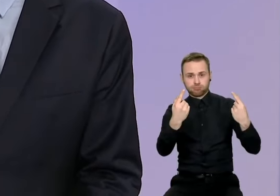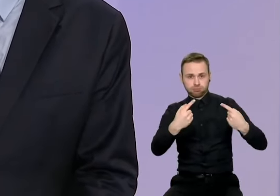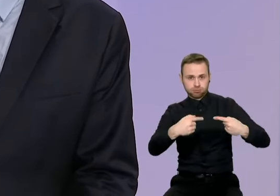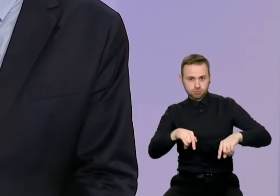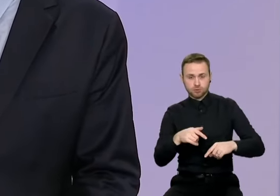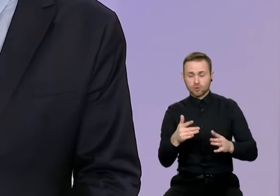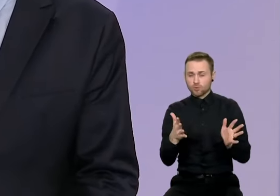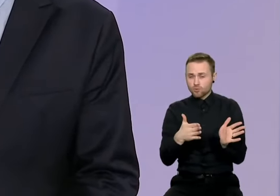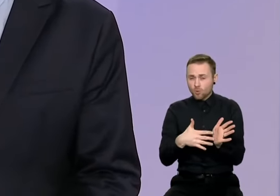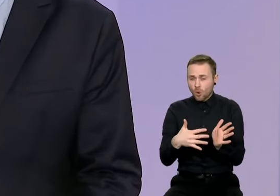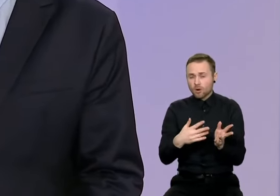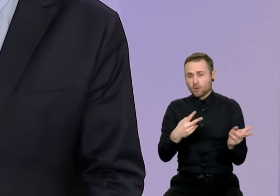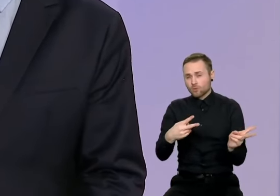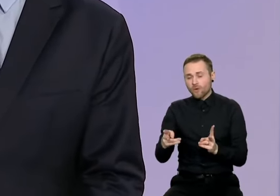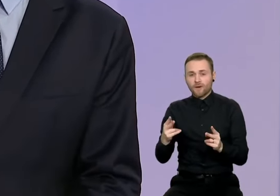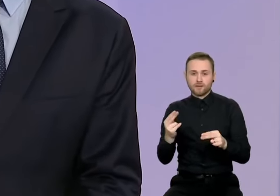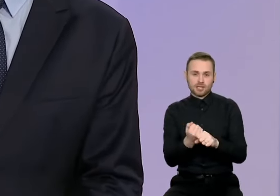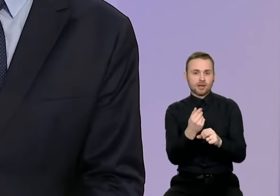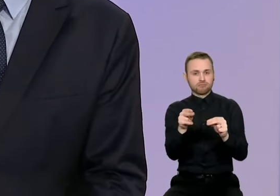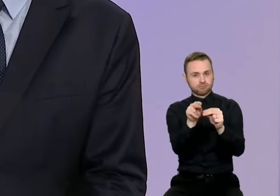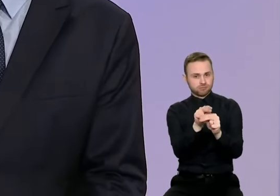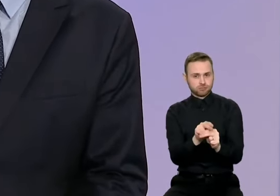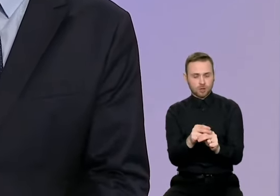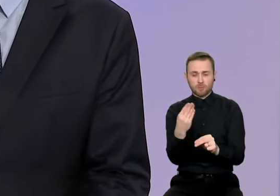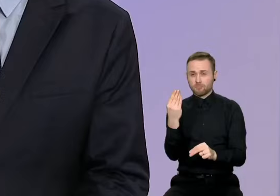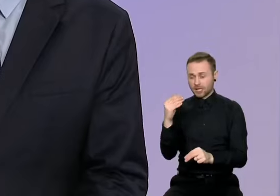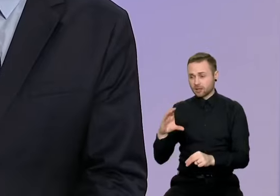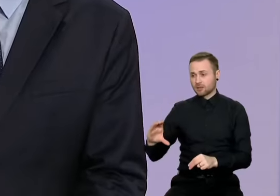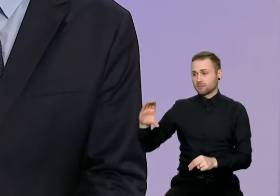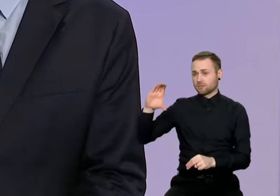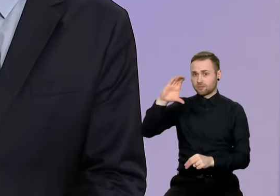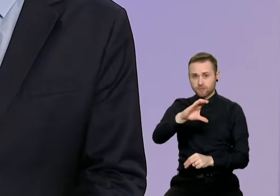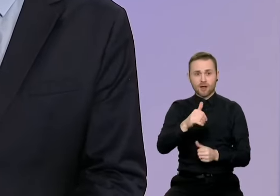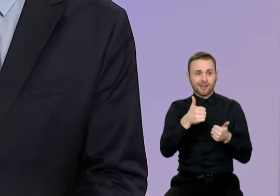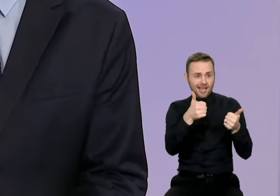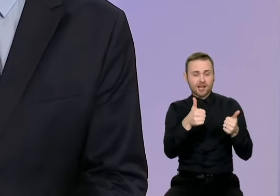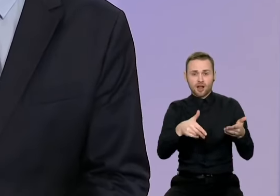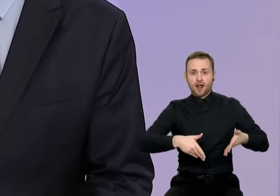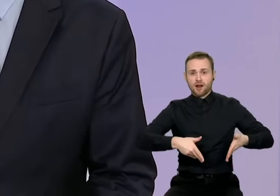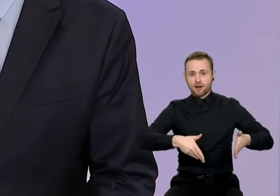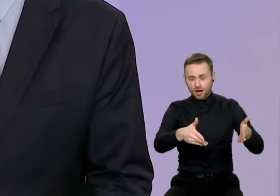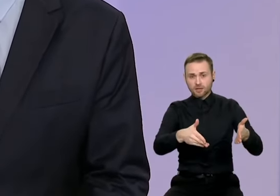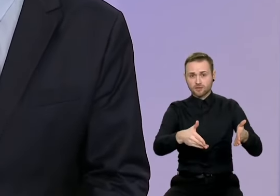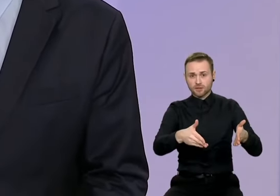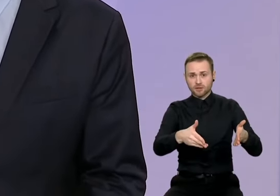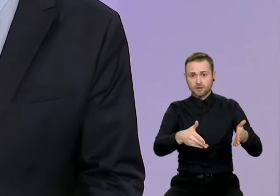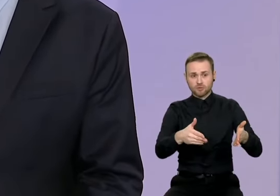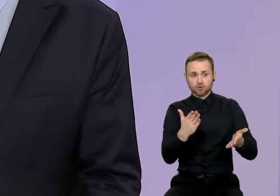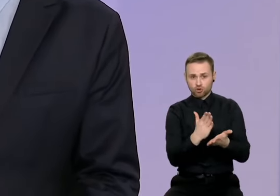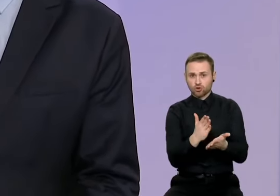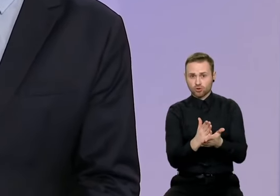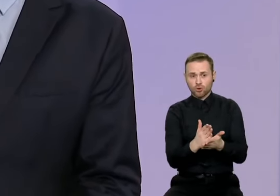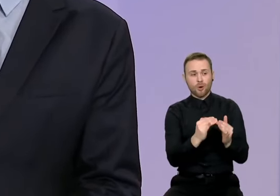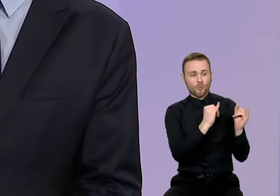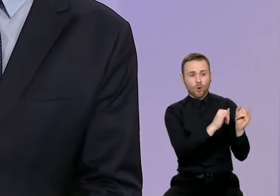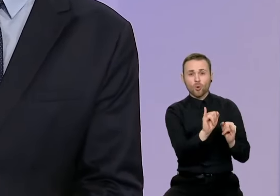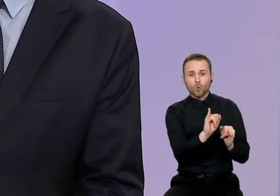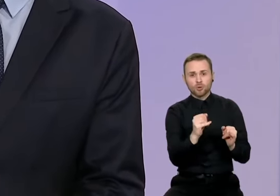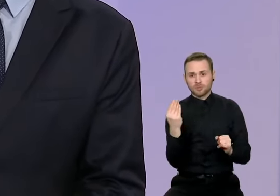priežiūros. Ir čia yra nuolatos skiriamos lėšos į geros būklės gatvį, satyčiau pagal ideologinį viziją.